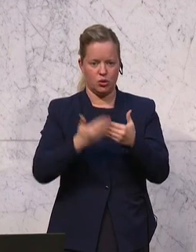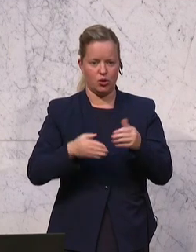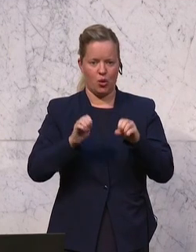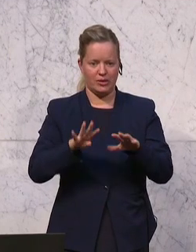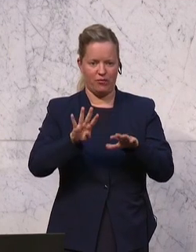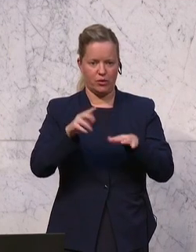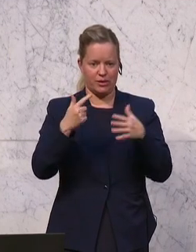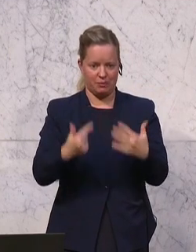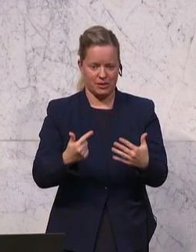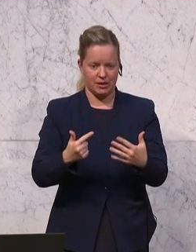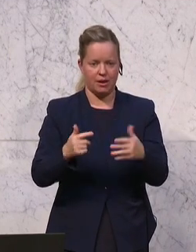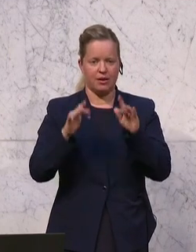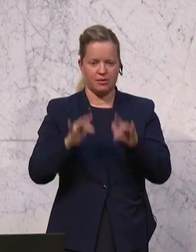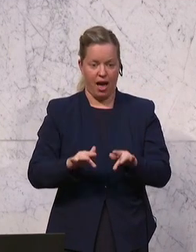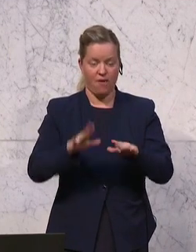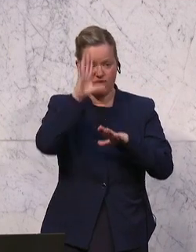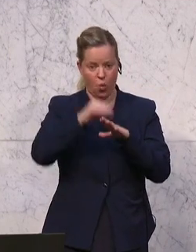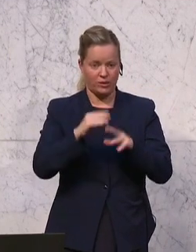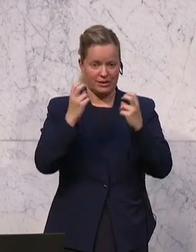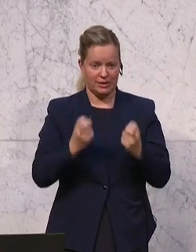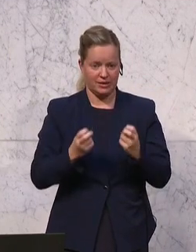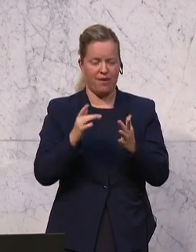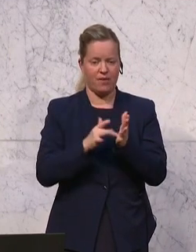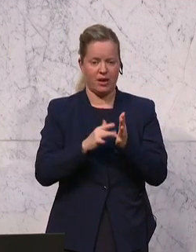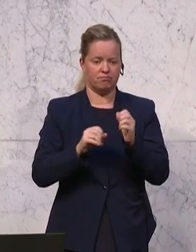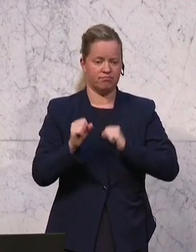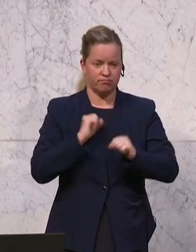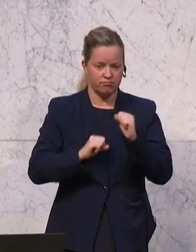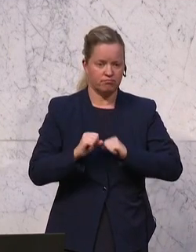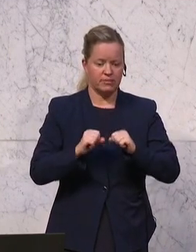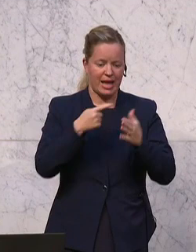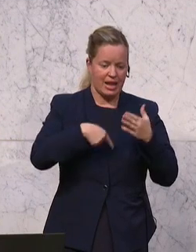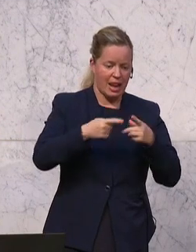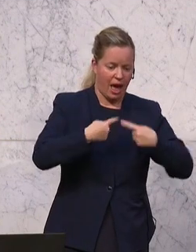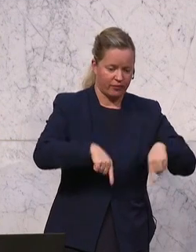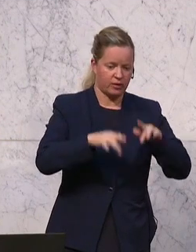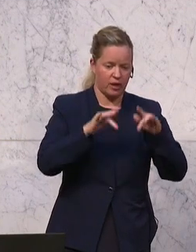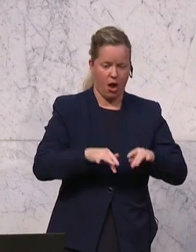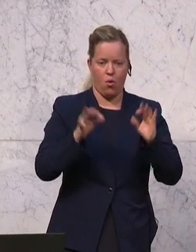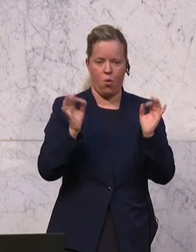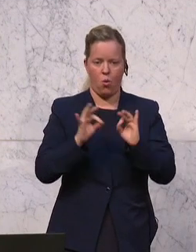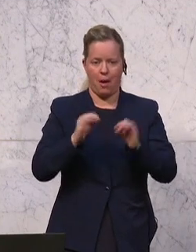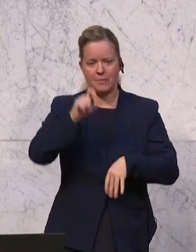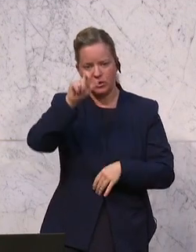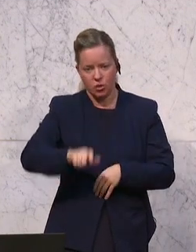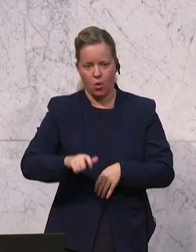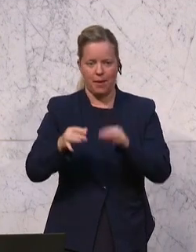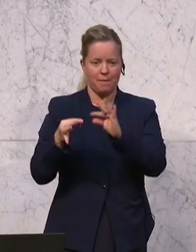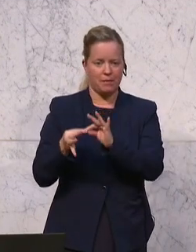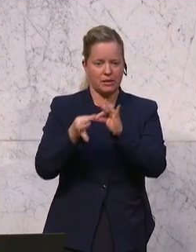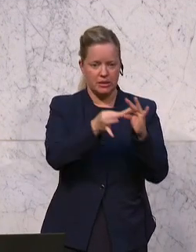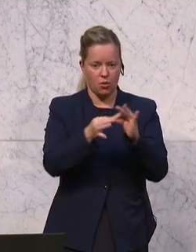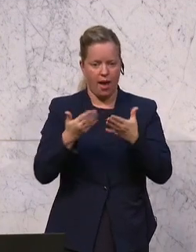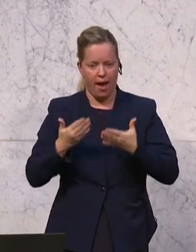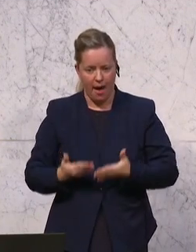ist, wenn sie ihren Wohnsitzmangels eines solchen, ihrem gewöhnlichen Aufenthalt im Inland hat oder eine Person, deren Beziehung zu ihrem